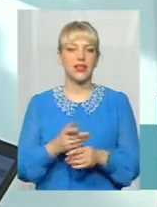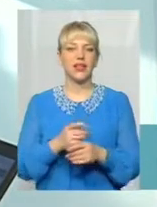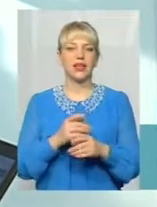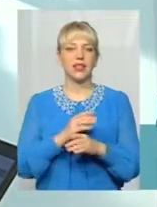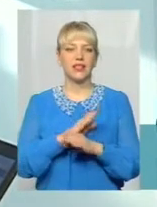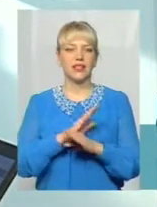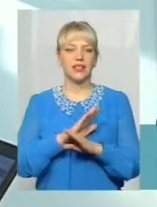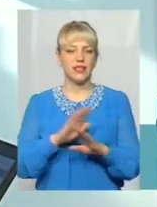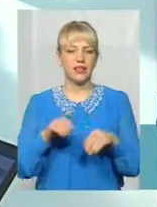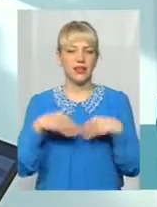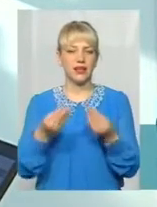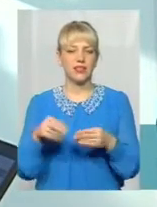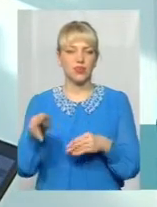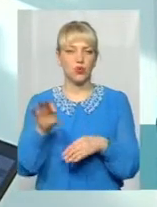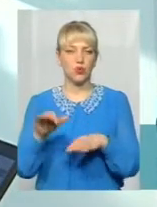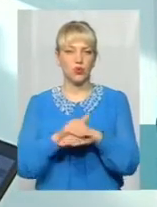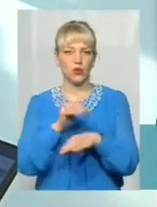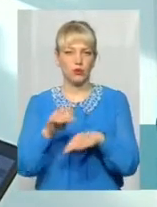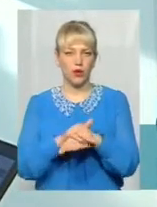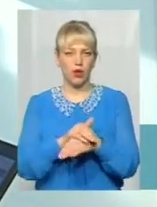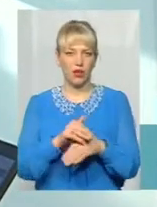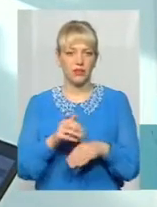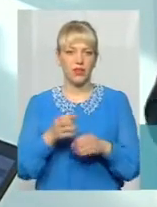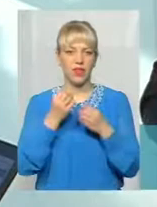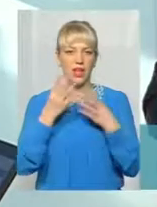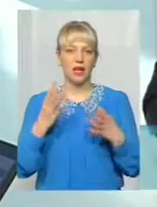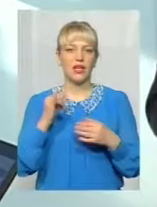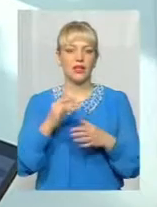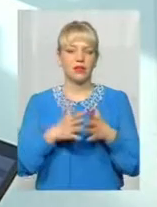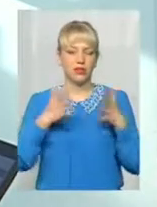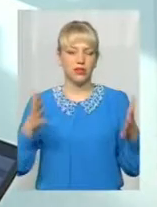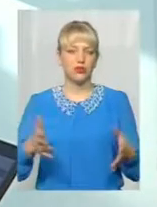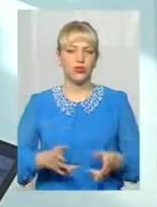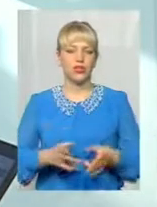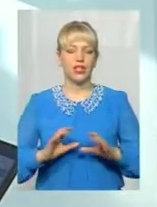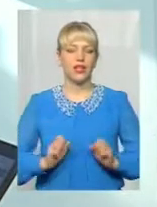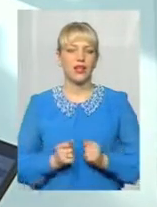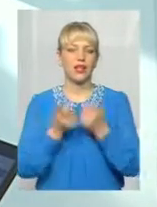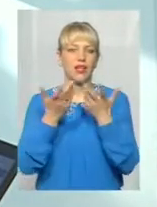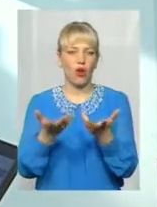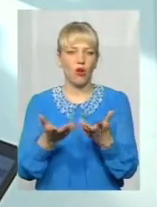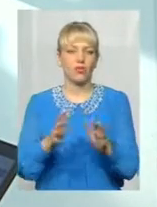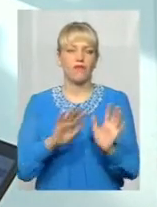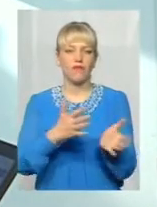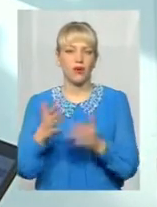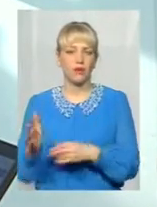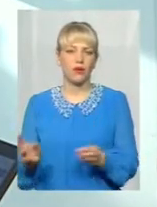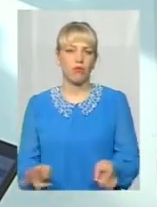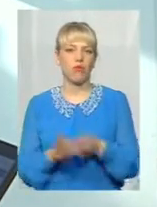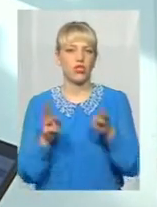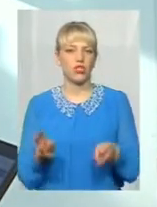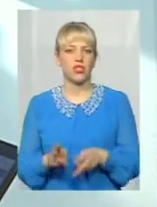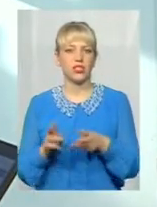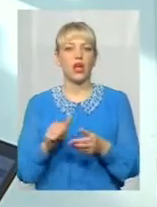призведе до добра, де більше кількості випадків виникнення цих пожеж. Ну, і саме